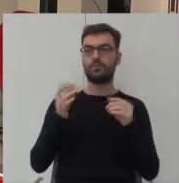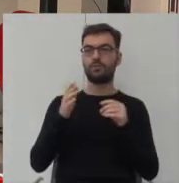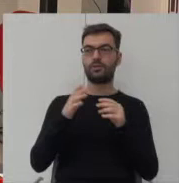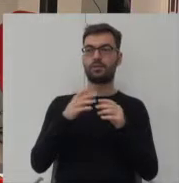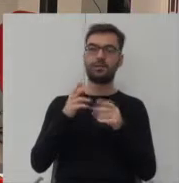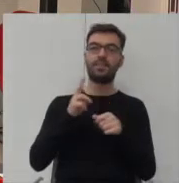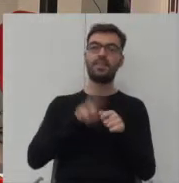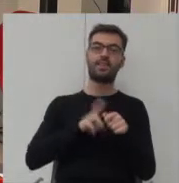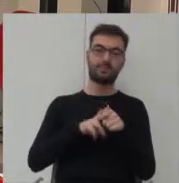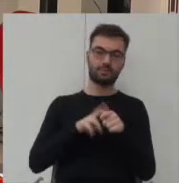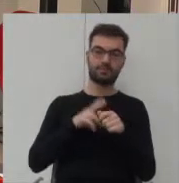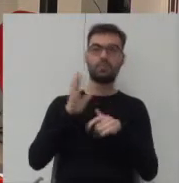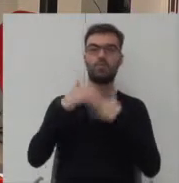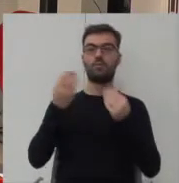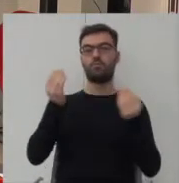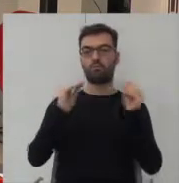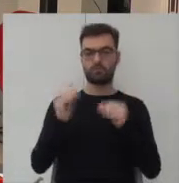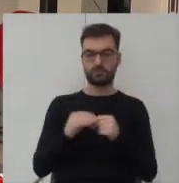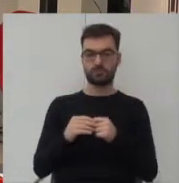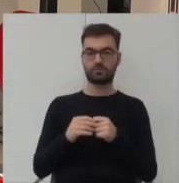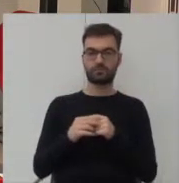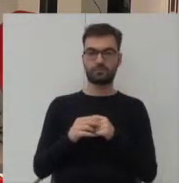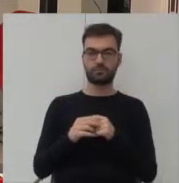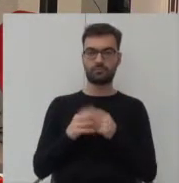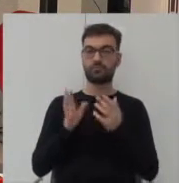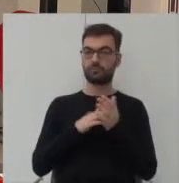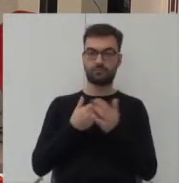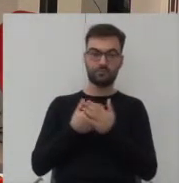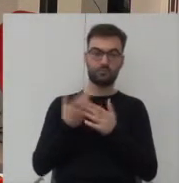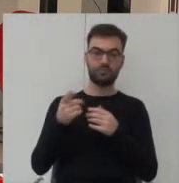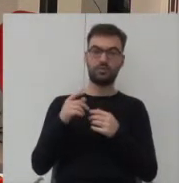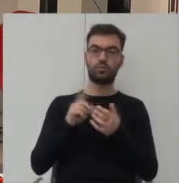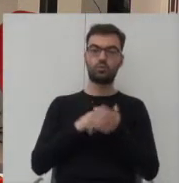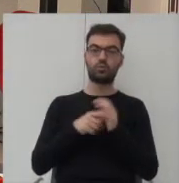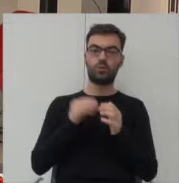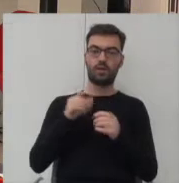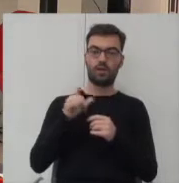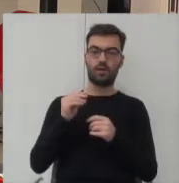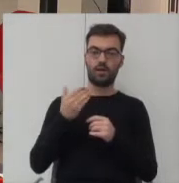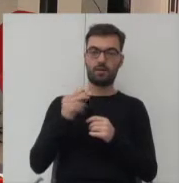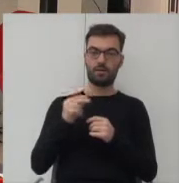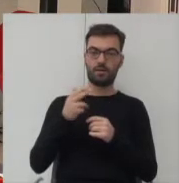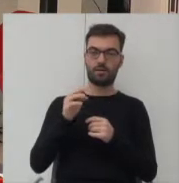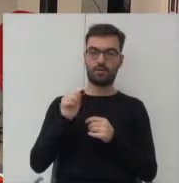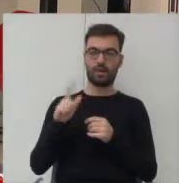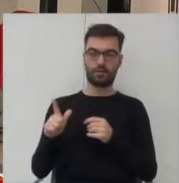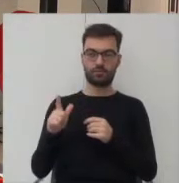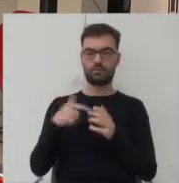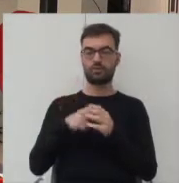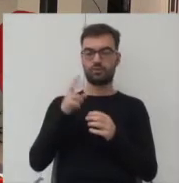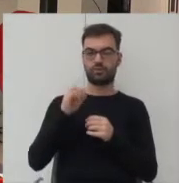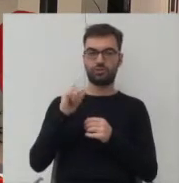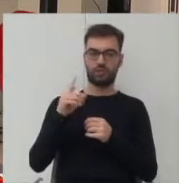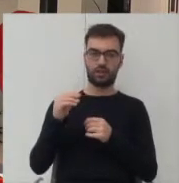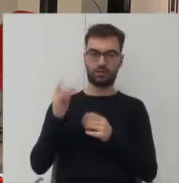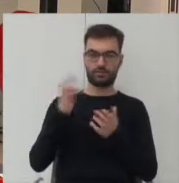wyrost i później zabudowywany no to przykład tego studia elemental czyli tego osiedla w Chile to